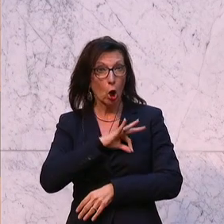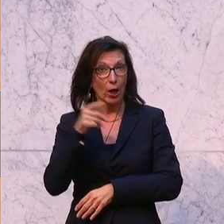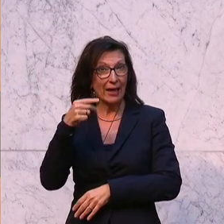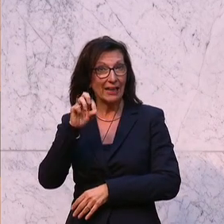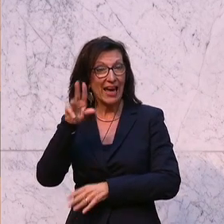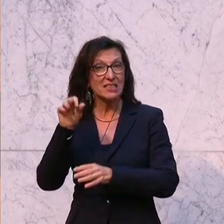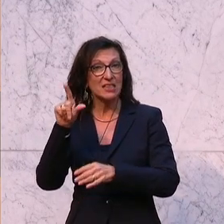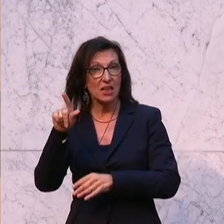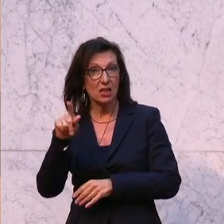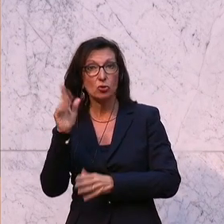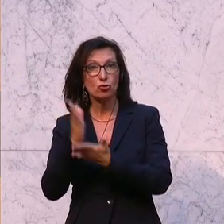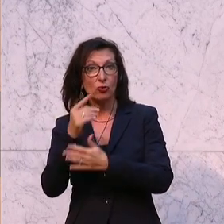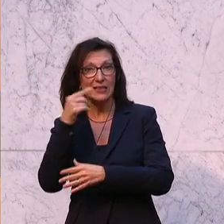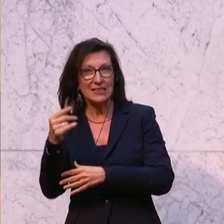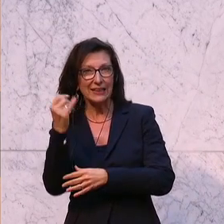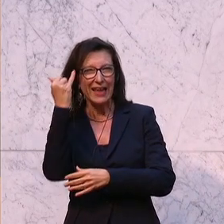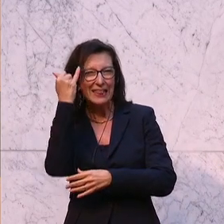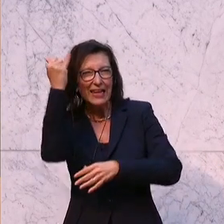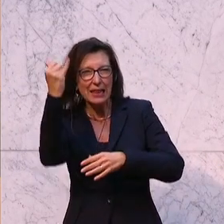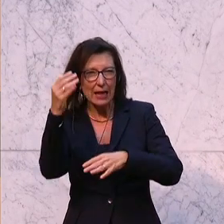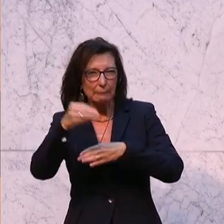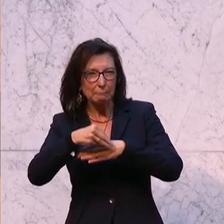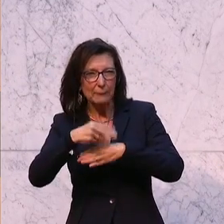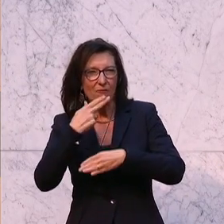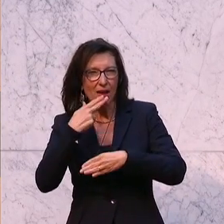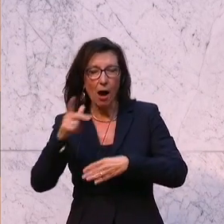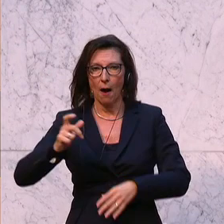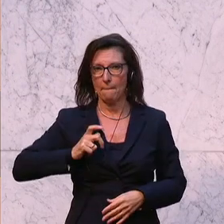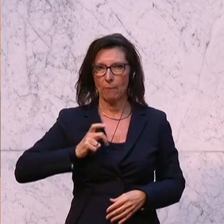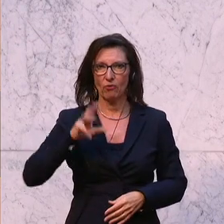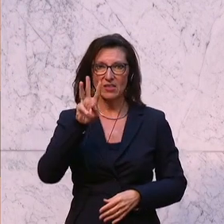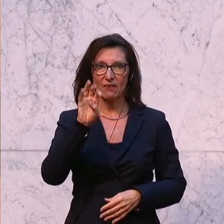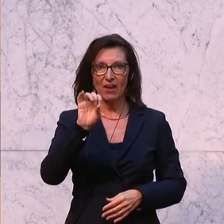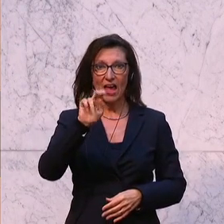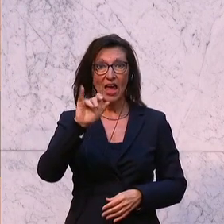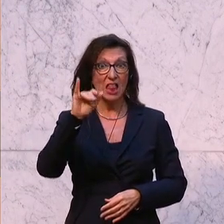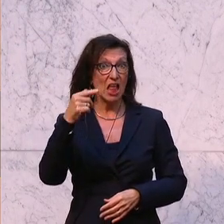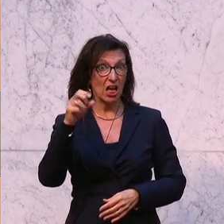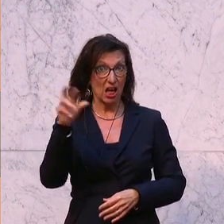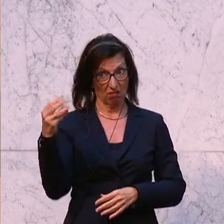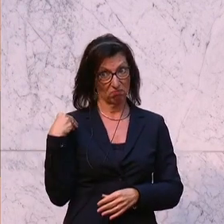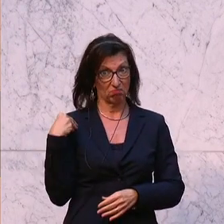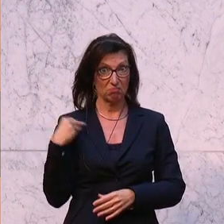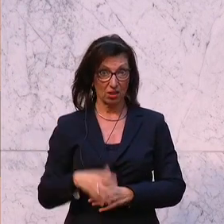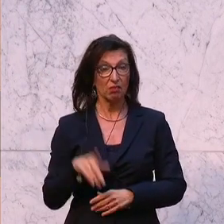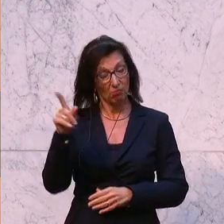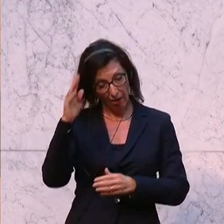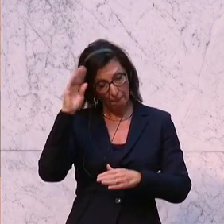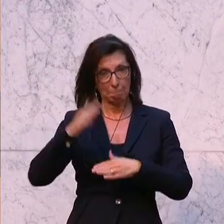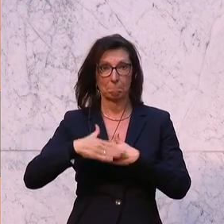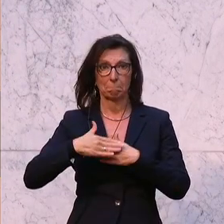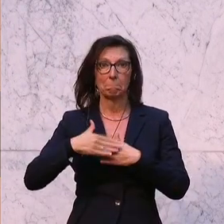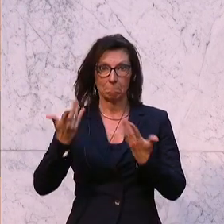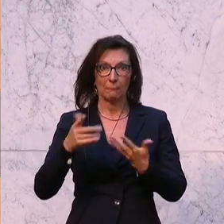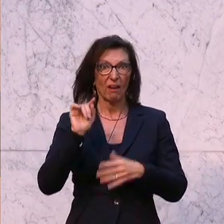angesprochen, die Idee und das Aufmerksam machen kam von Professor Weniger, der uns darauf aufmerksam gemacht hat, dass Hans Klopke ein Ehrenzeichen der